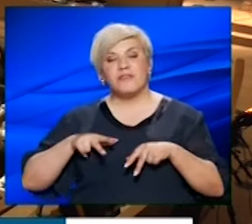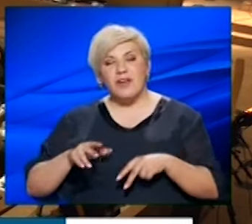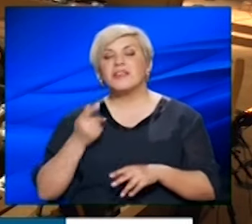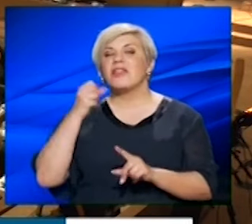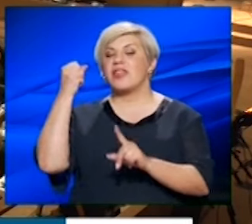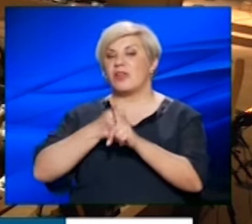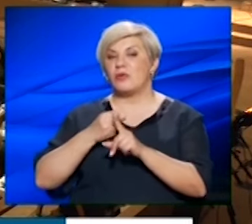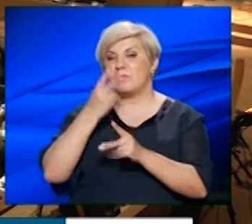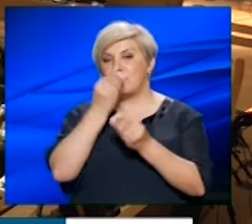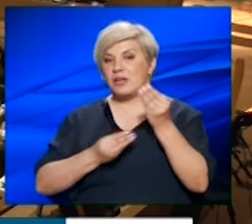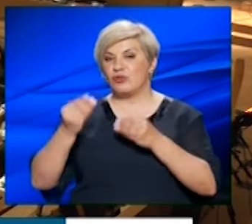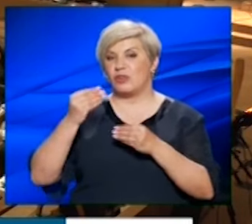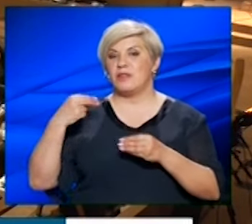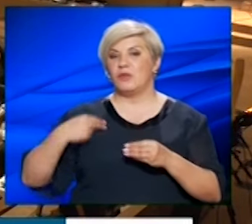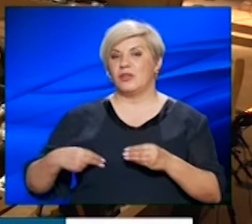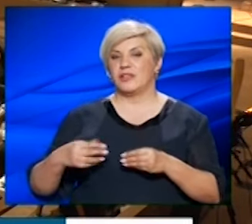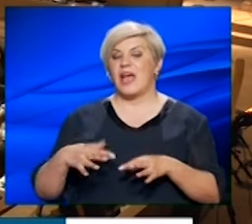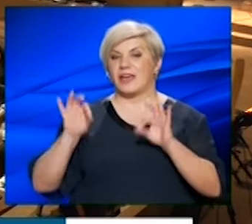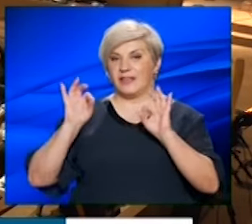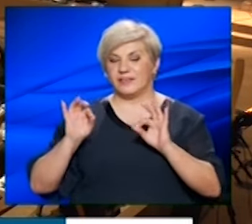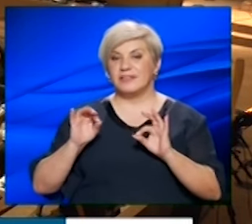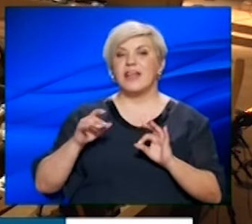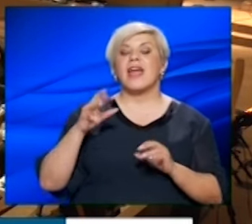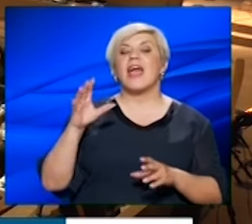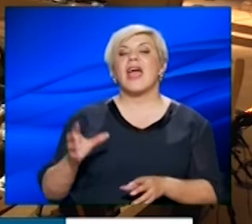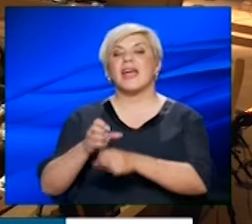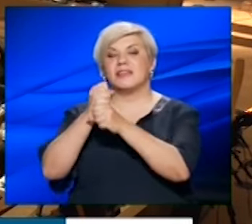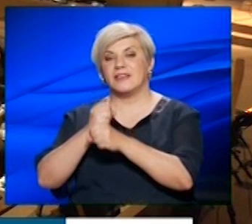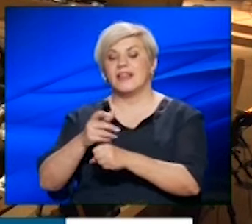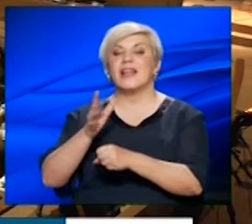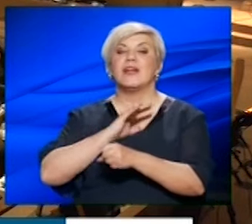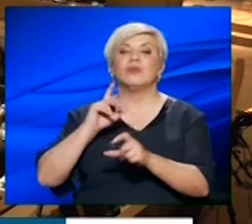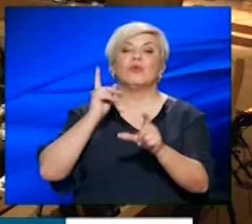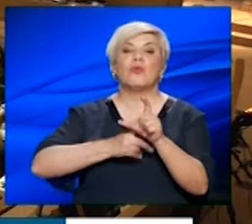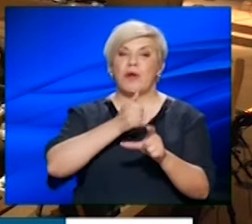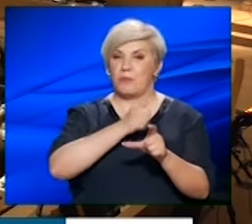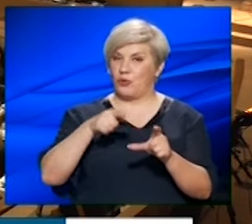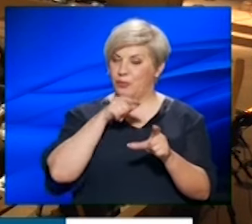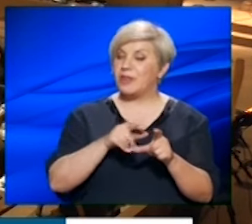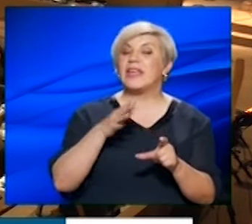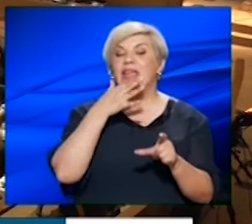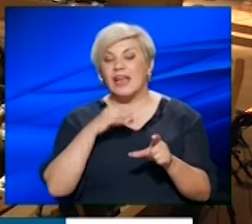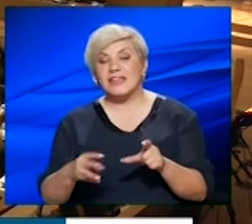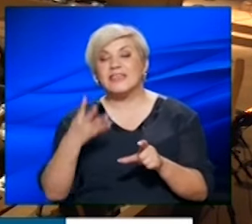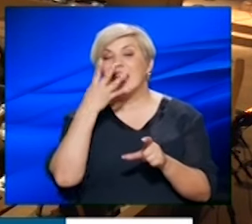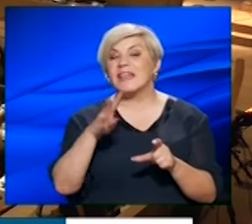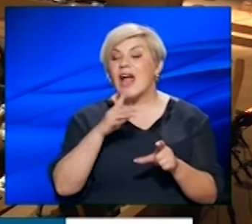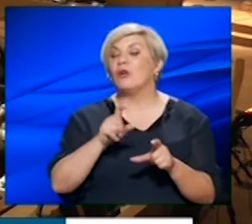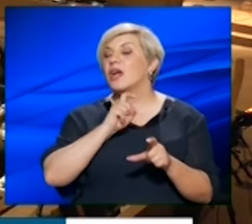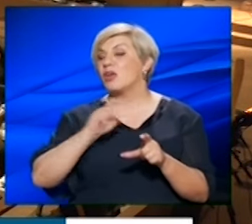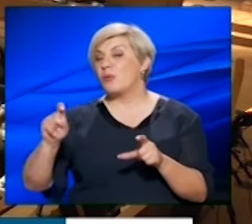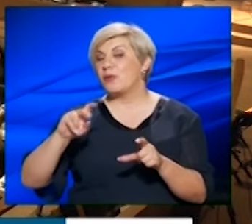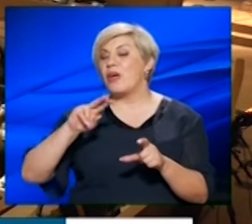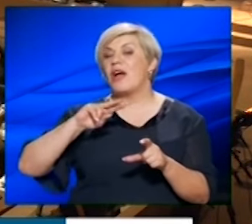και δεν διεκδικούν και οι περισσότερες δημοτικές αρχές. Με εξαίρεση στις δημοτικές αρχές της Λαϊκής Εισπύρωσης. Γιατί έχει 400 εκατομμύρια ευρώ